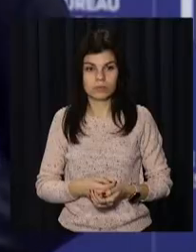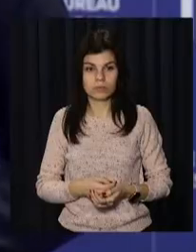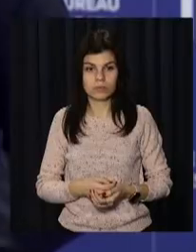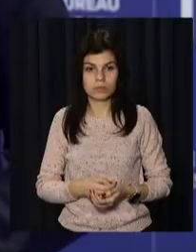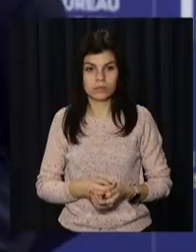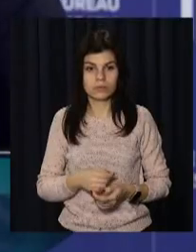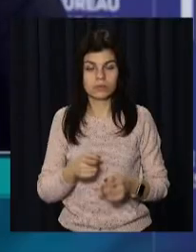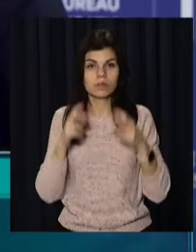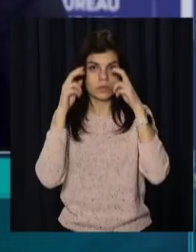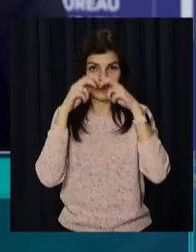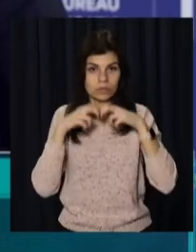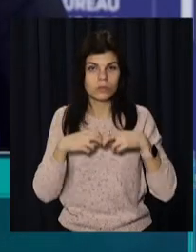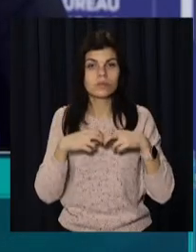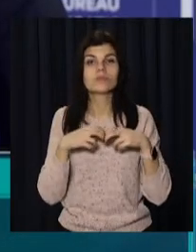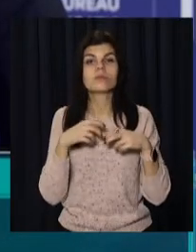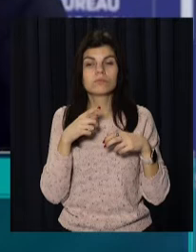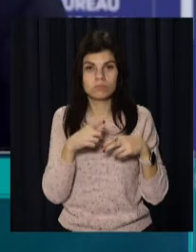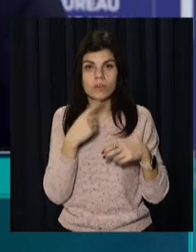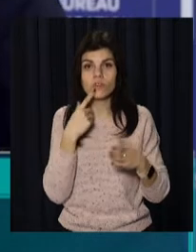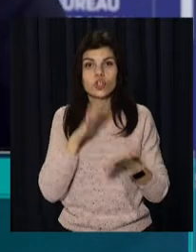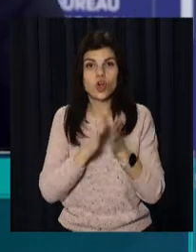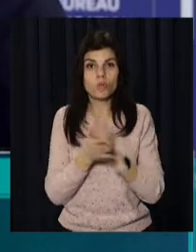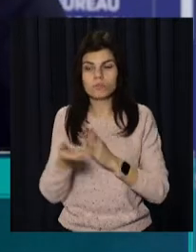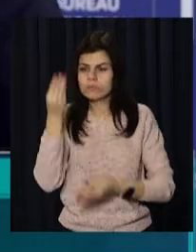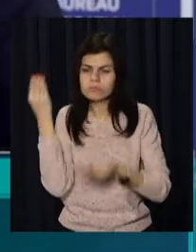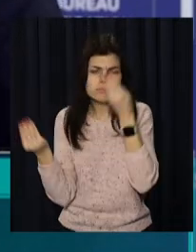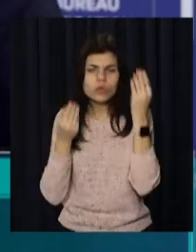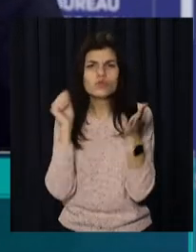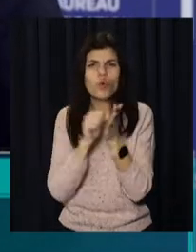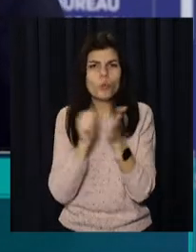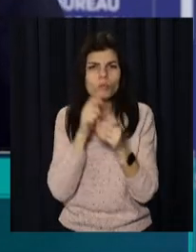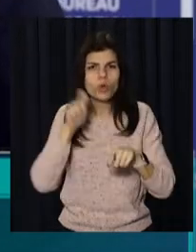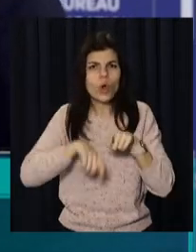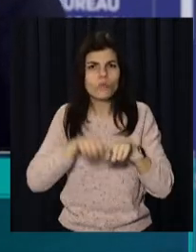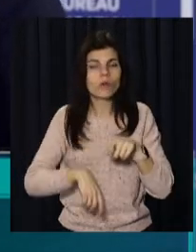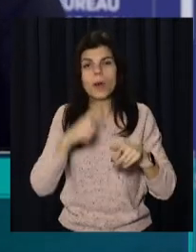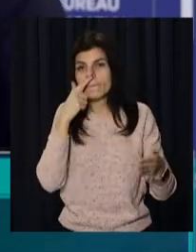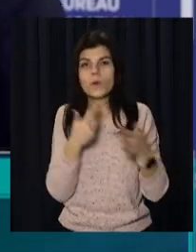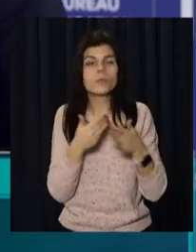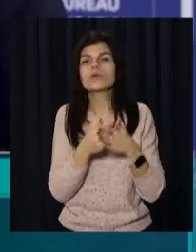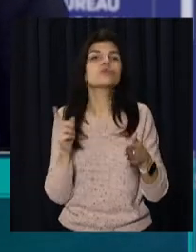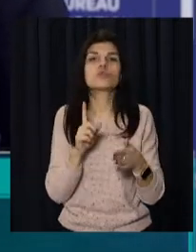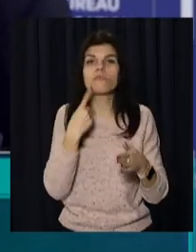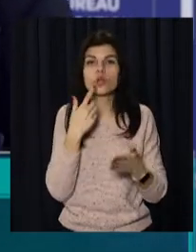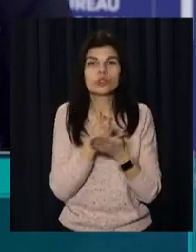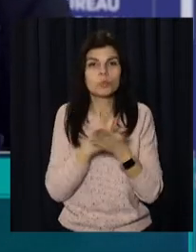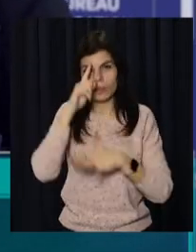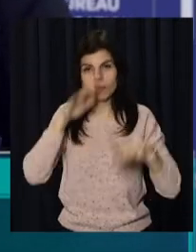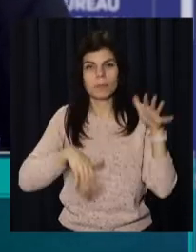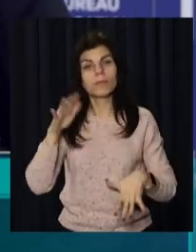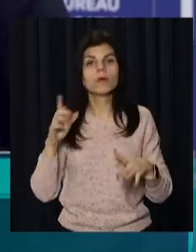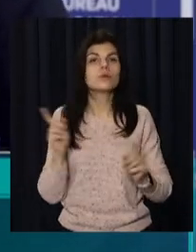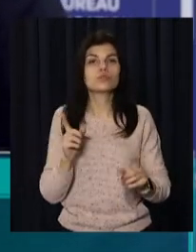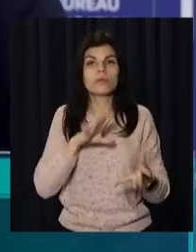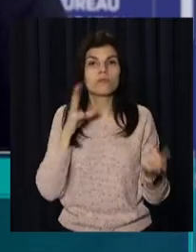Наразі слідчі ДБР вилучають відповідні договори та іншу супровідну документацію. Попередня кваліфікація – службова недбалість, що